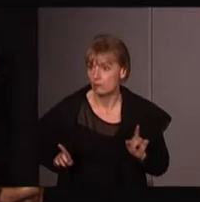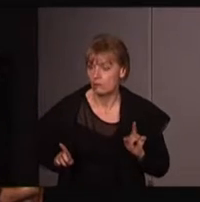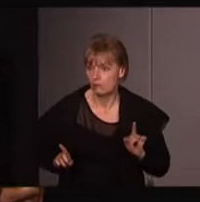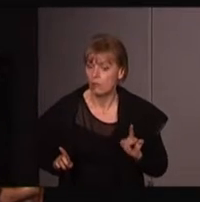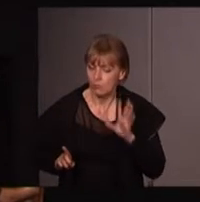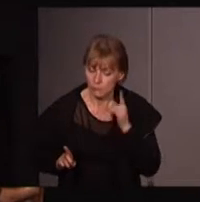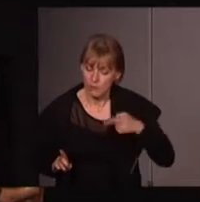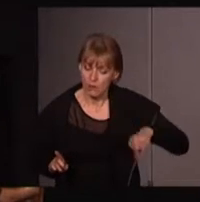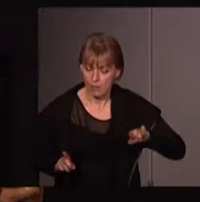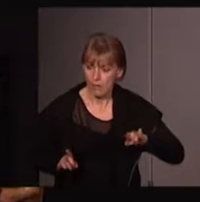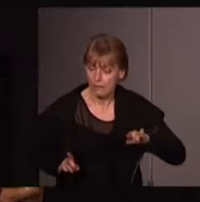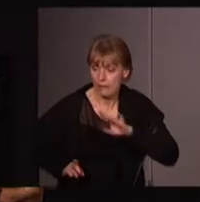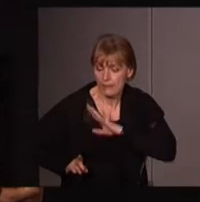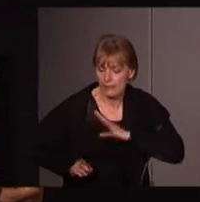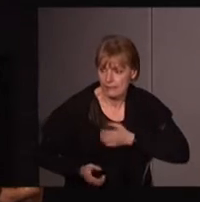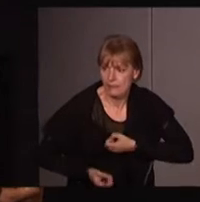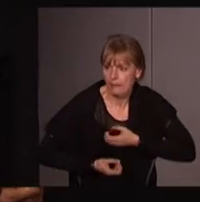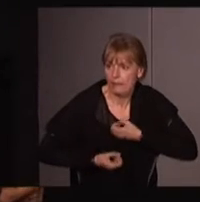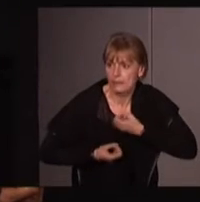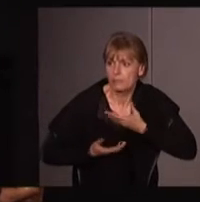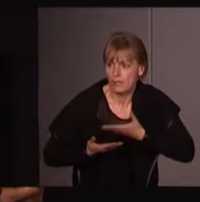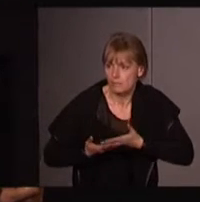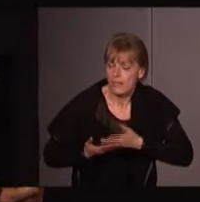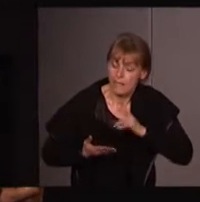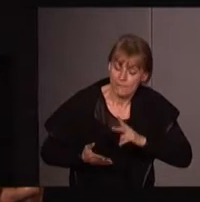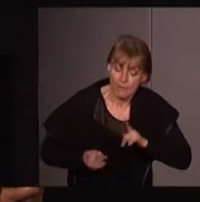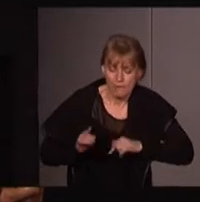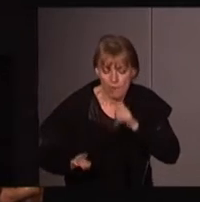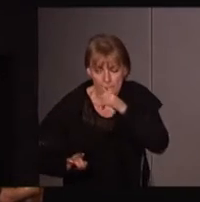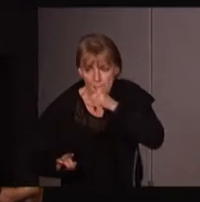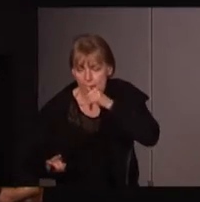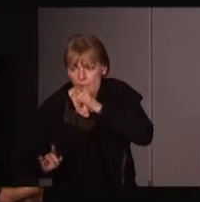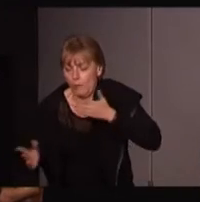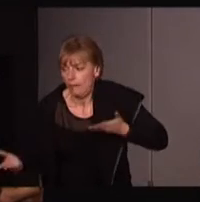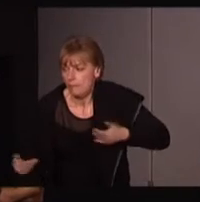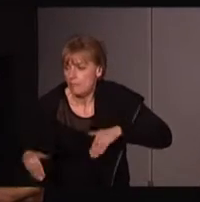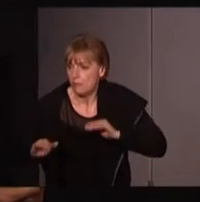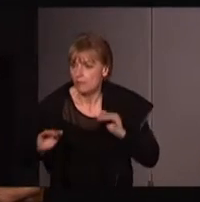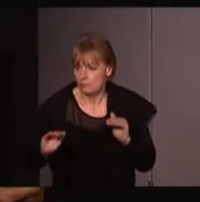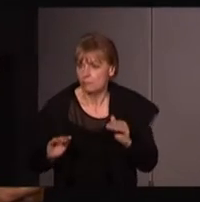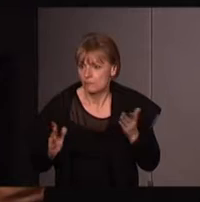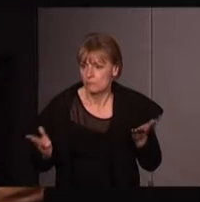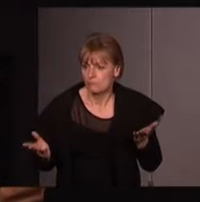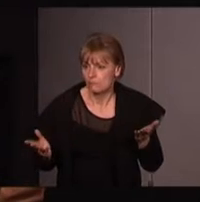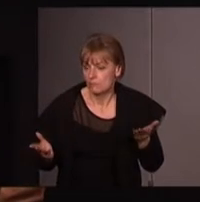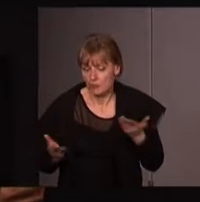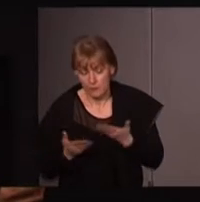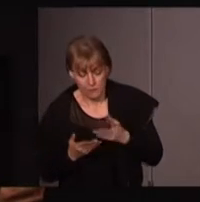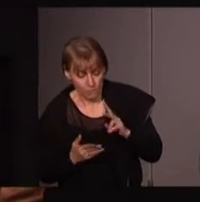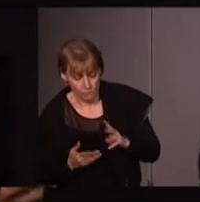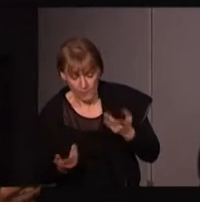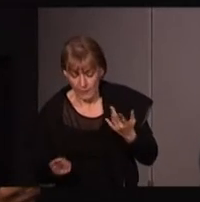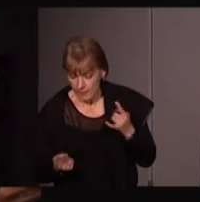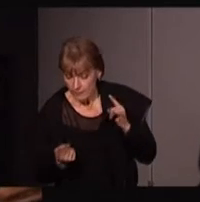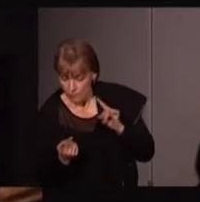sont elles-mêmes les premières à essayer de le faire et elles le font certainement de manière souvent très maladroite, mais que pour autant, il s'agit aussi de savoir de quoi on parle, à